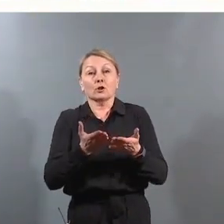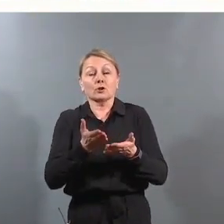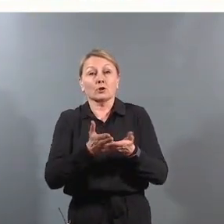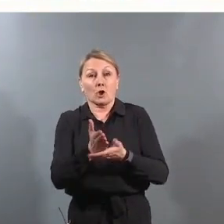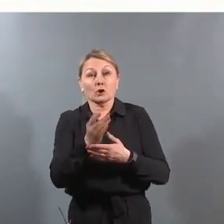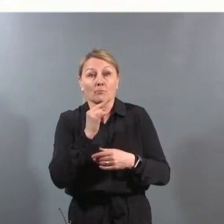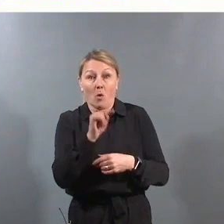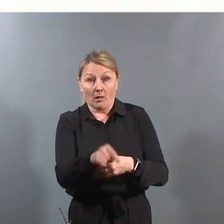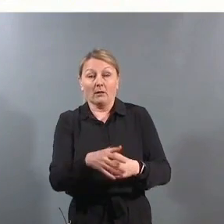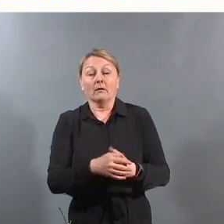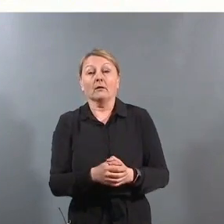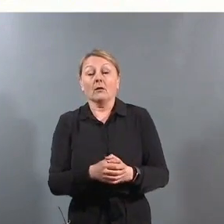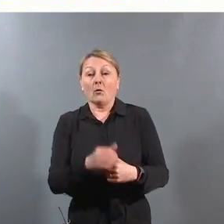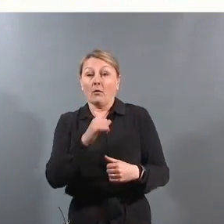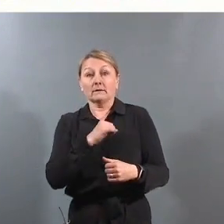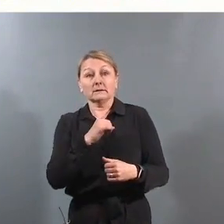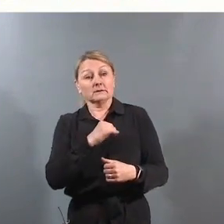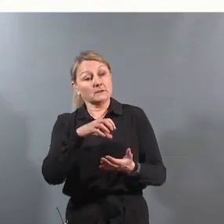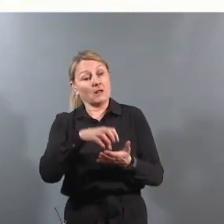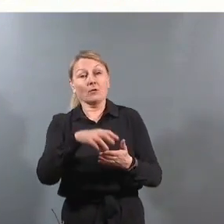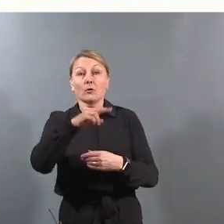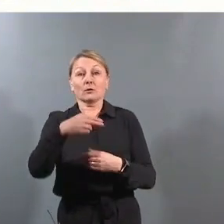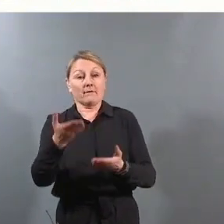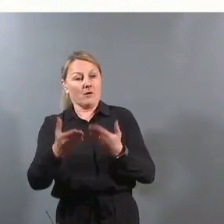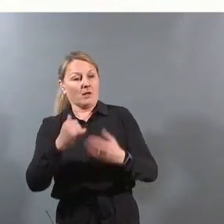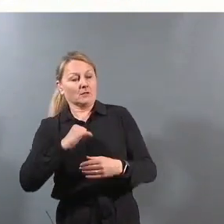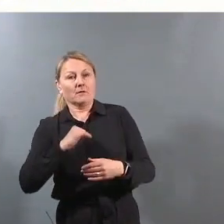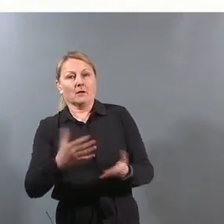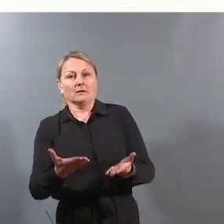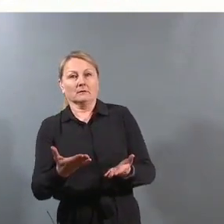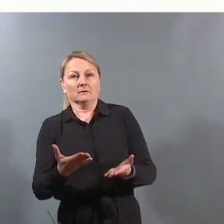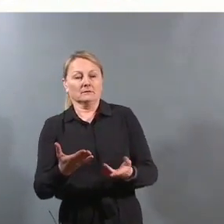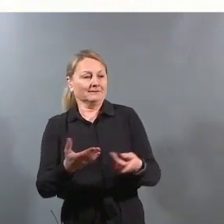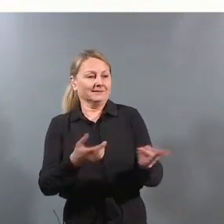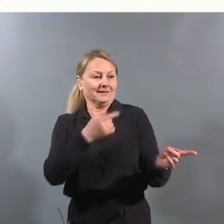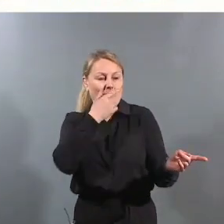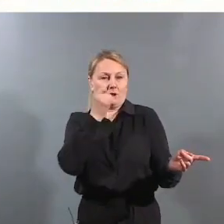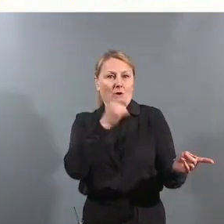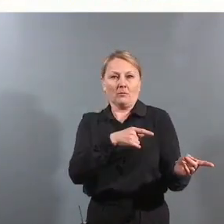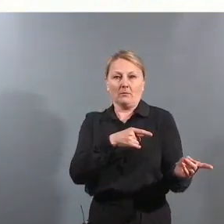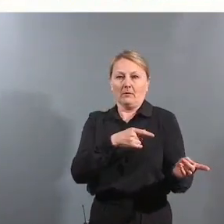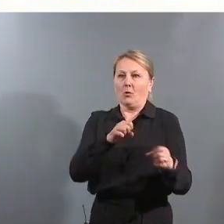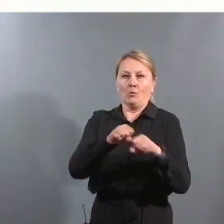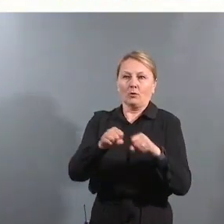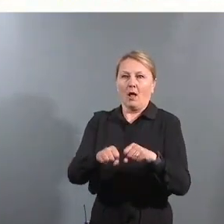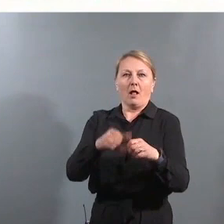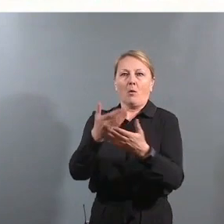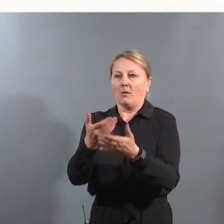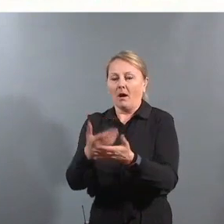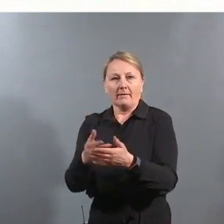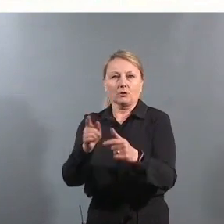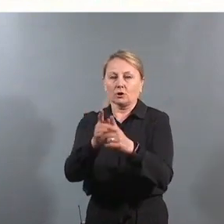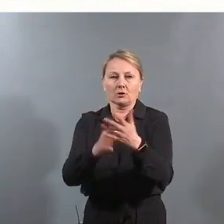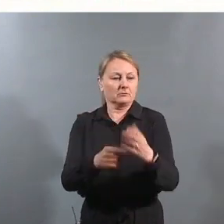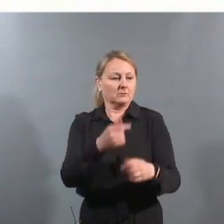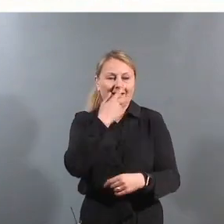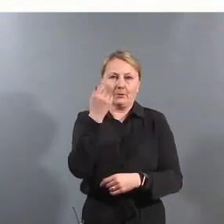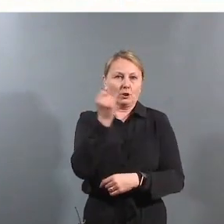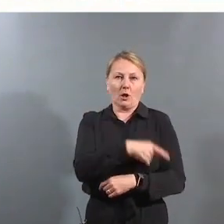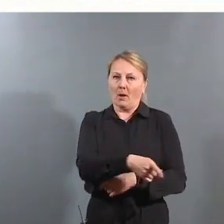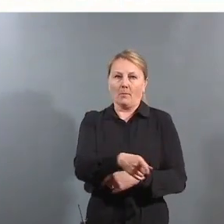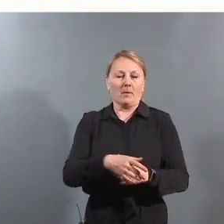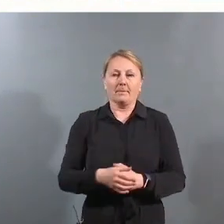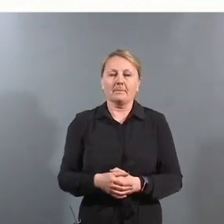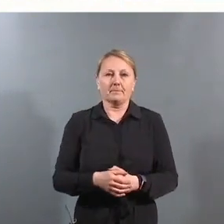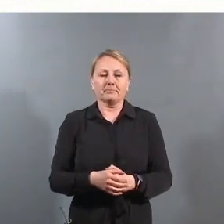og staten Norge skal vurdere hvilket ansvar de har, så er det ingen som bryr seg om hvor de sier at dette er en kommunal oppgave, eller dette er sånn og sånn. Det er det ingen som